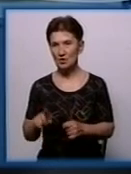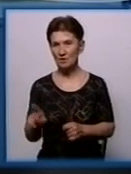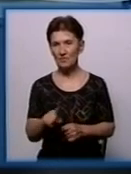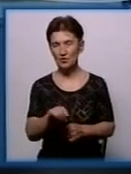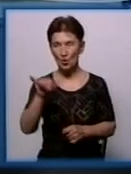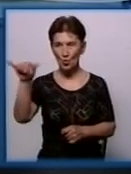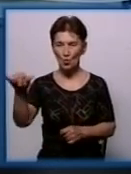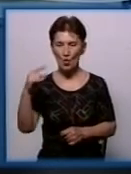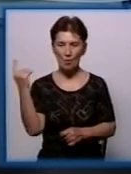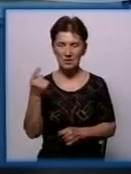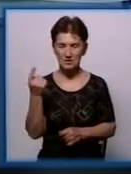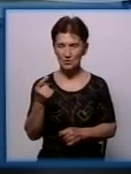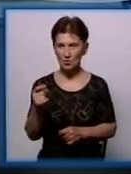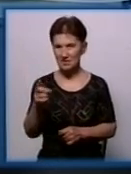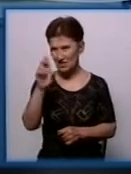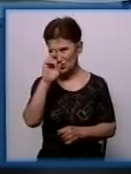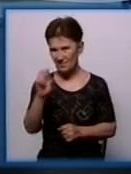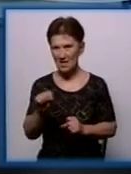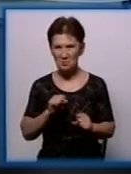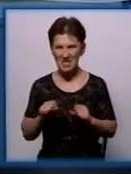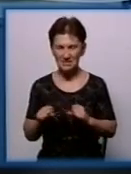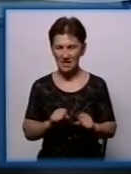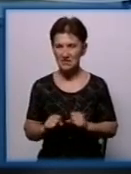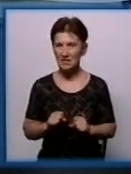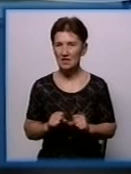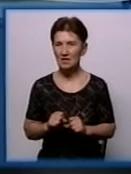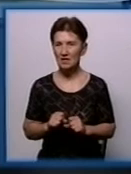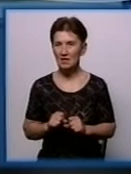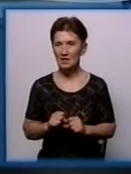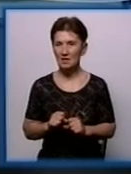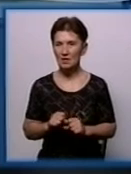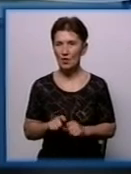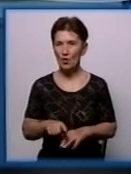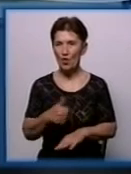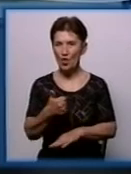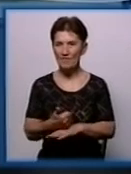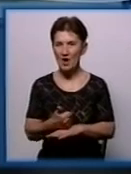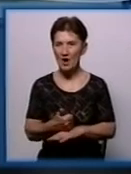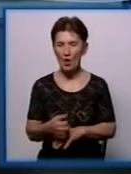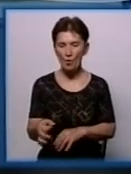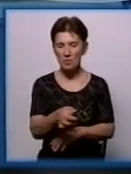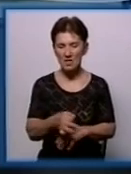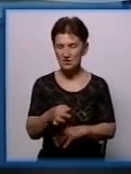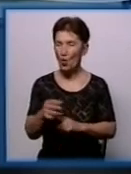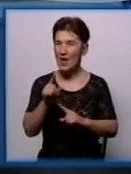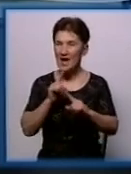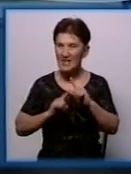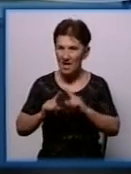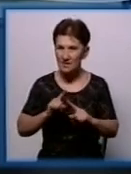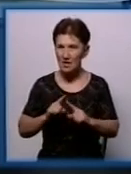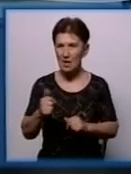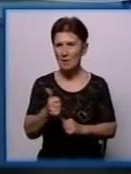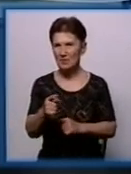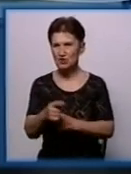обласної державної адміністрації, голови обласної ради. Перший заступник Коваленко Сергій